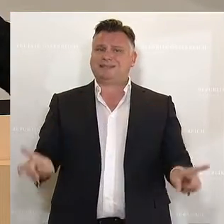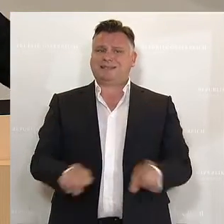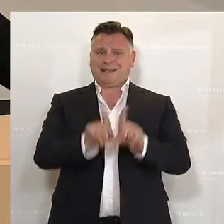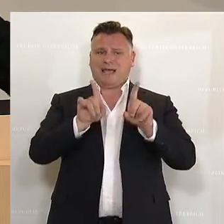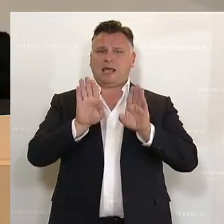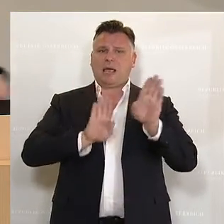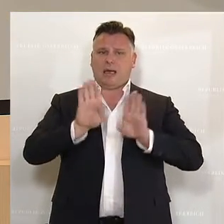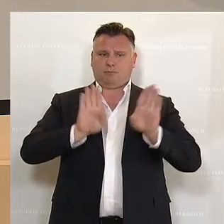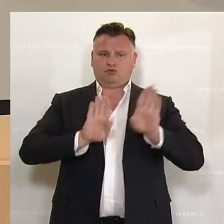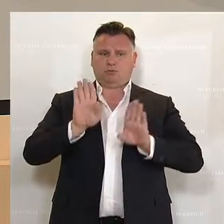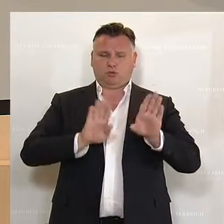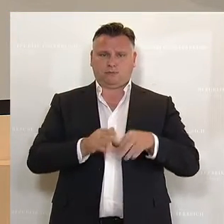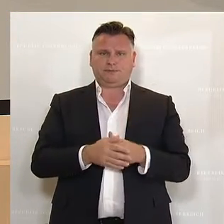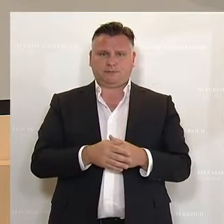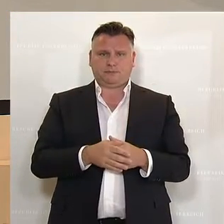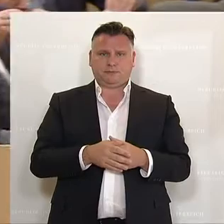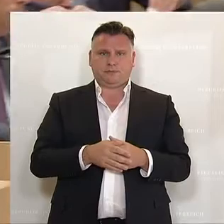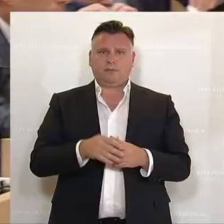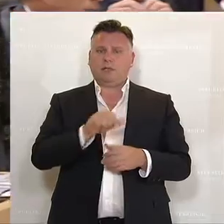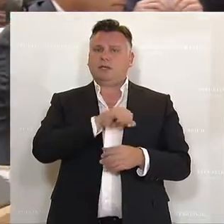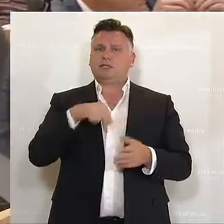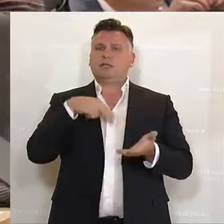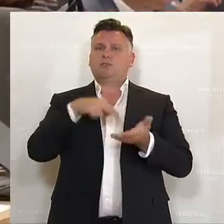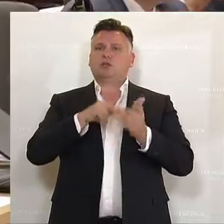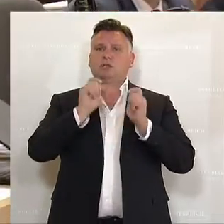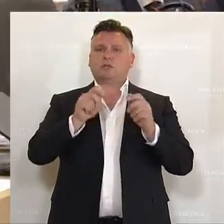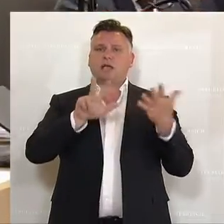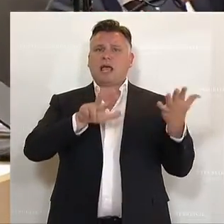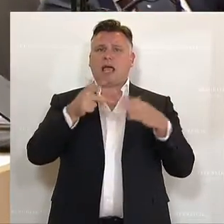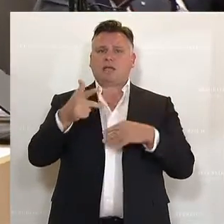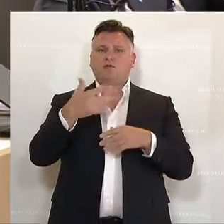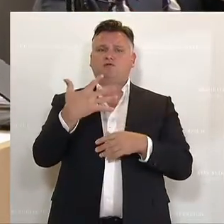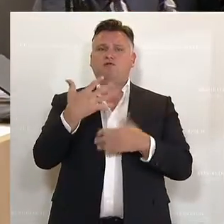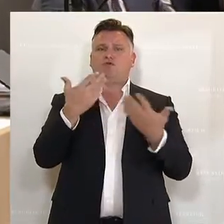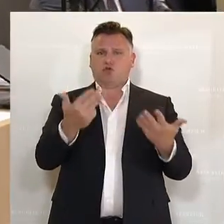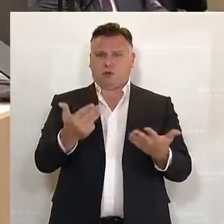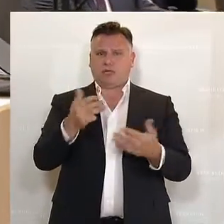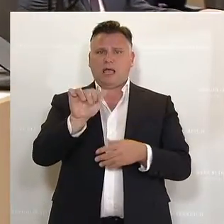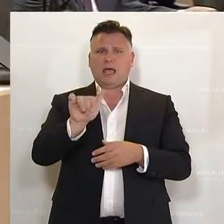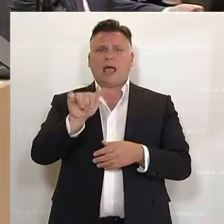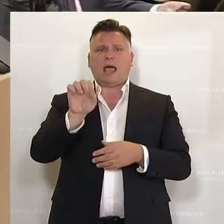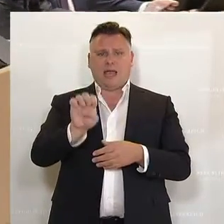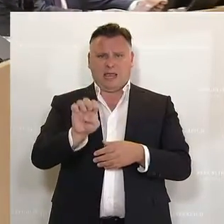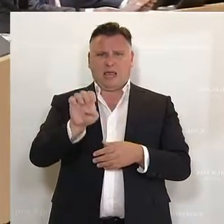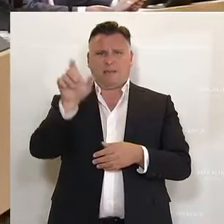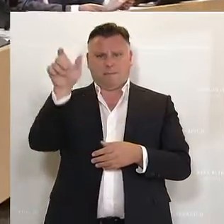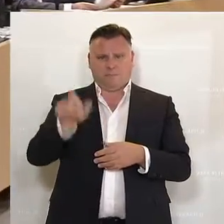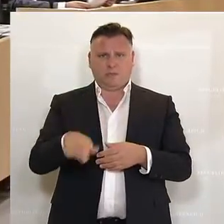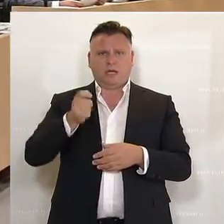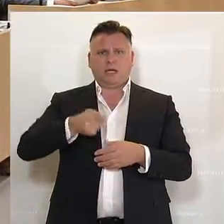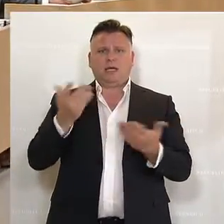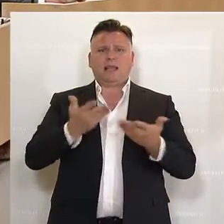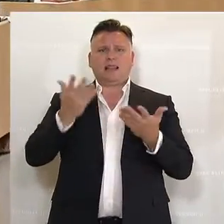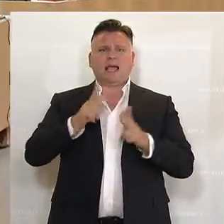den Abstimmungen. Abstimmung über den selbstständigen Antrag 2895 AE der Abgeordneten